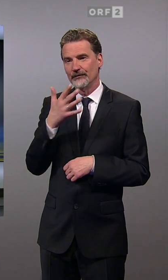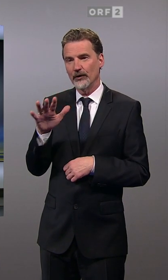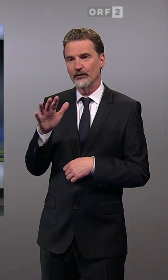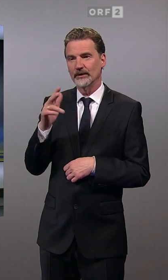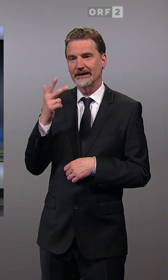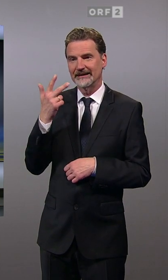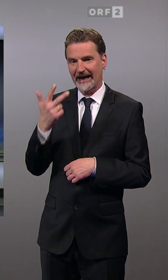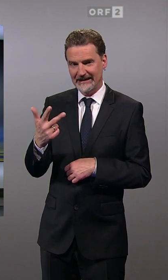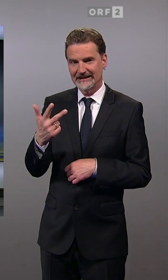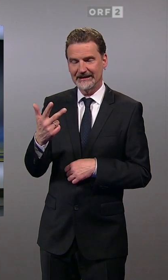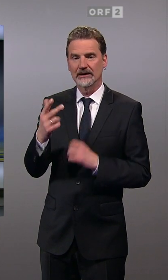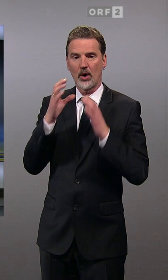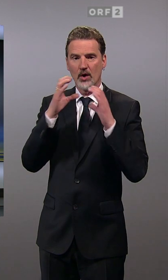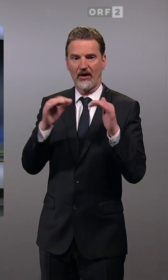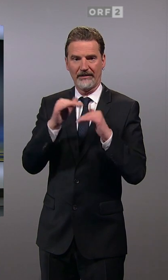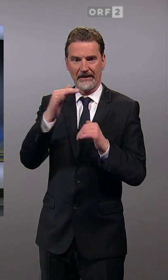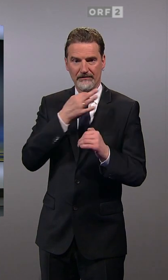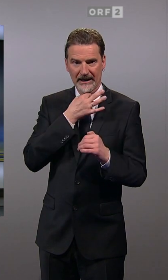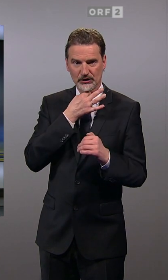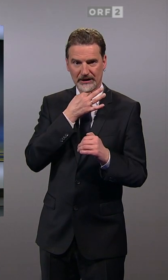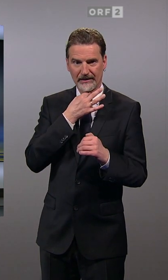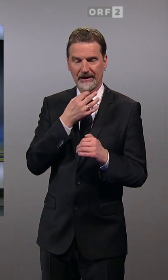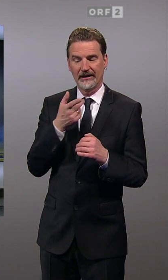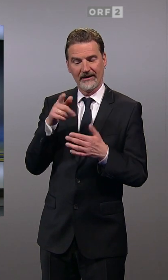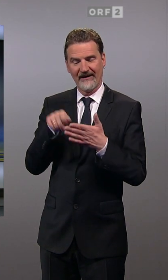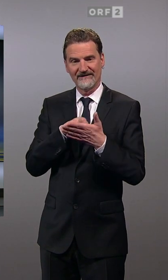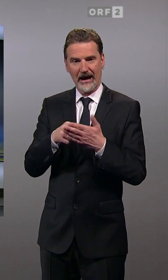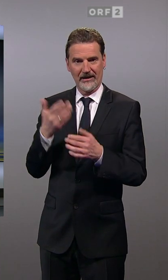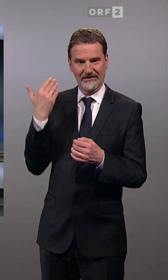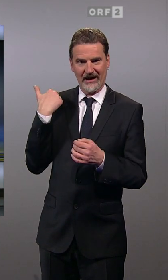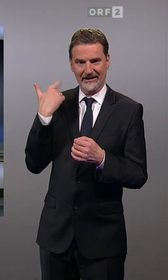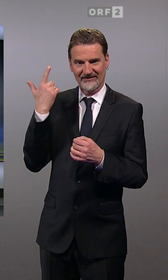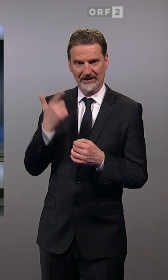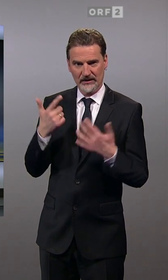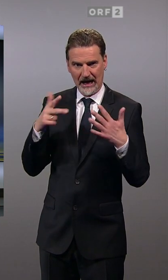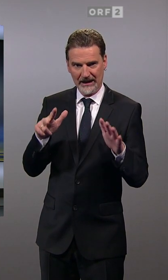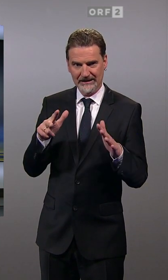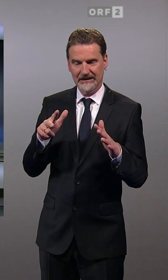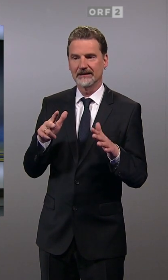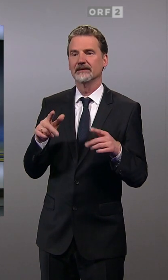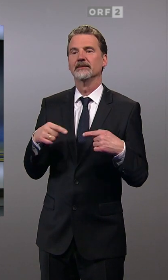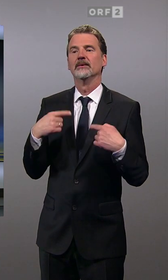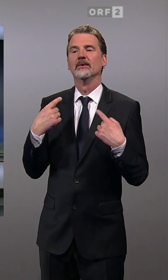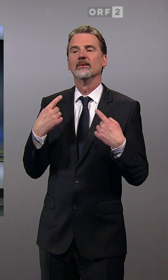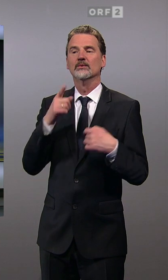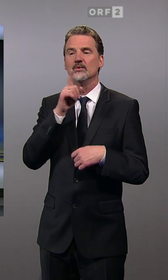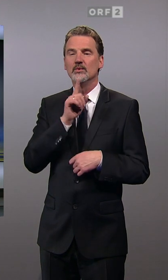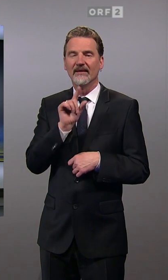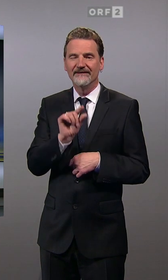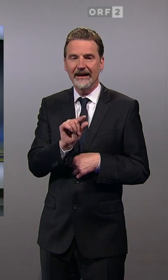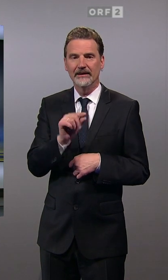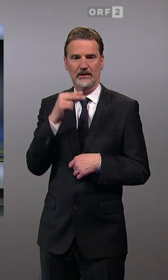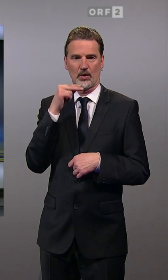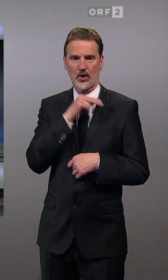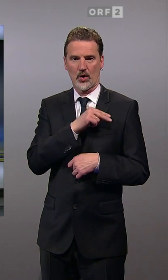einer ÖVP-Mehrheit bei der Wahl zuletzt ausgestattet worden. Und nur wenige rote